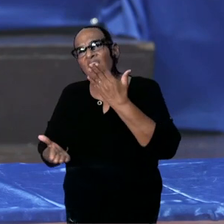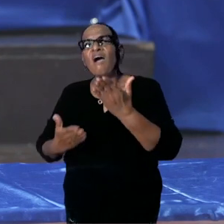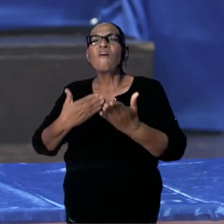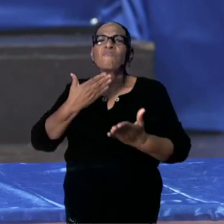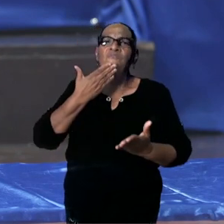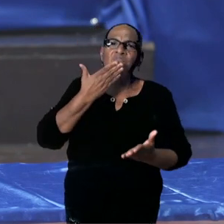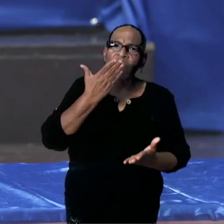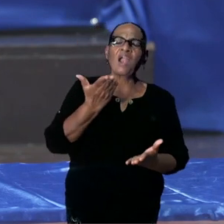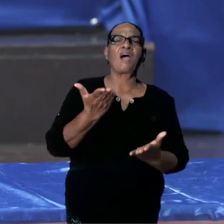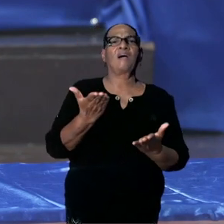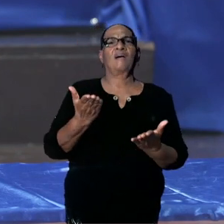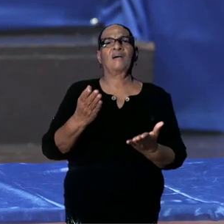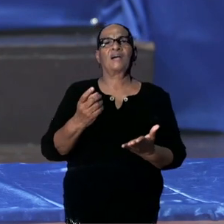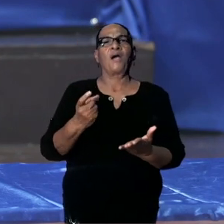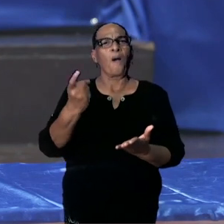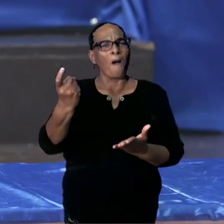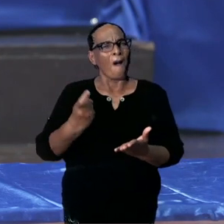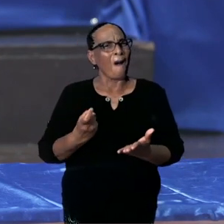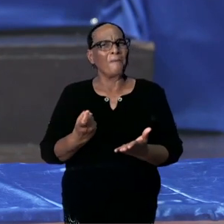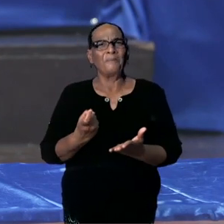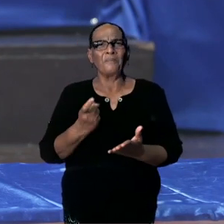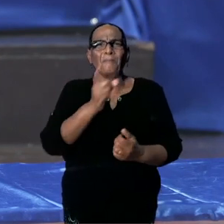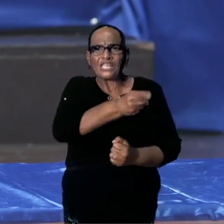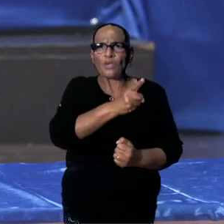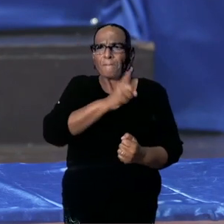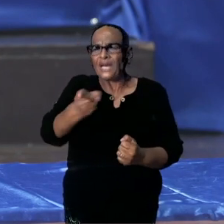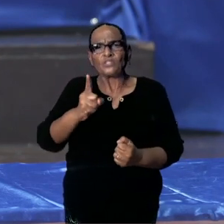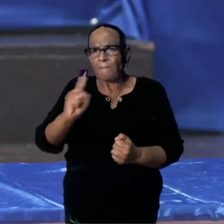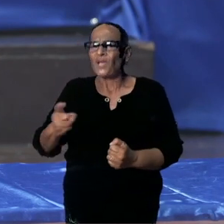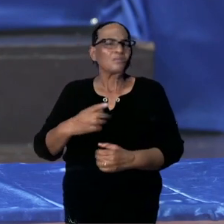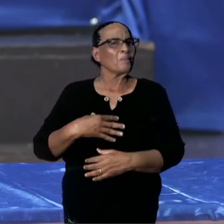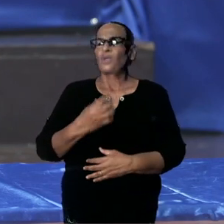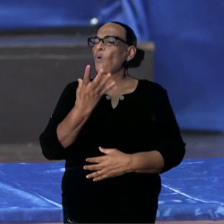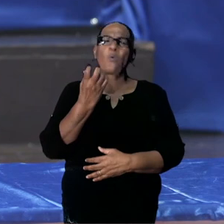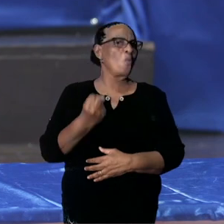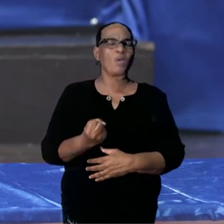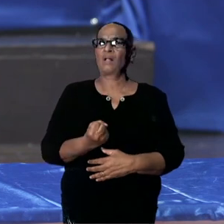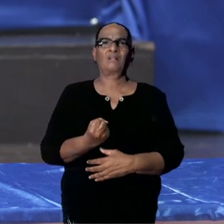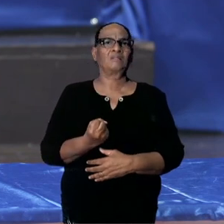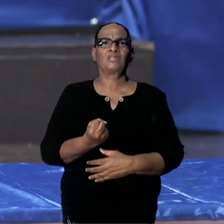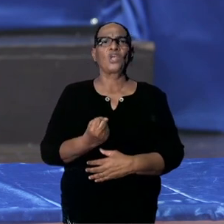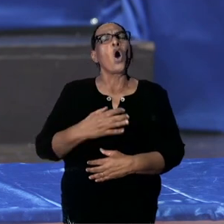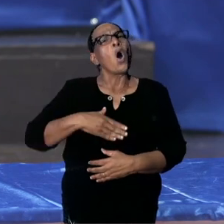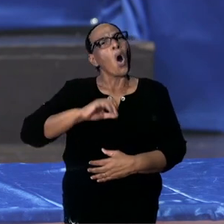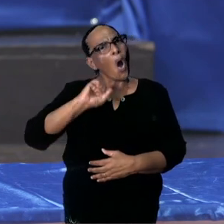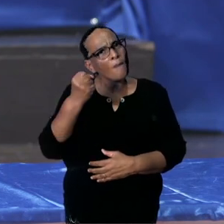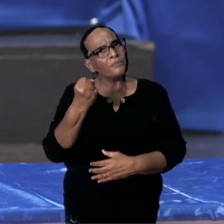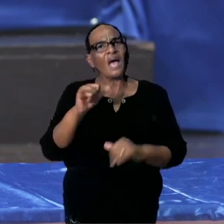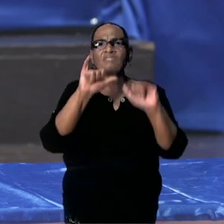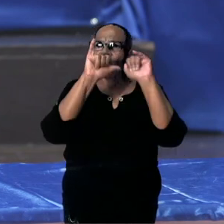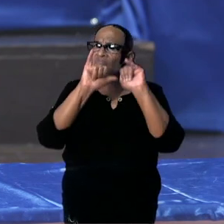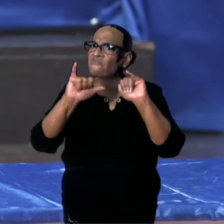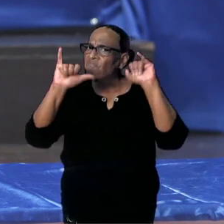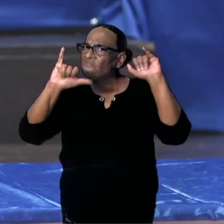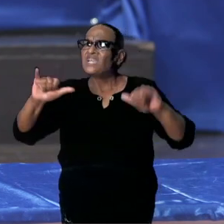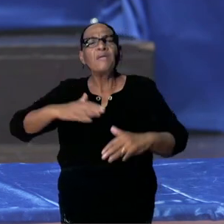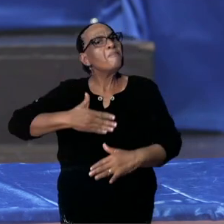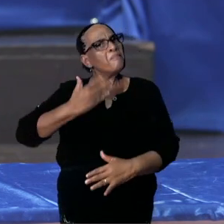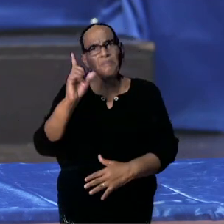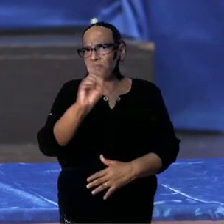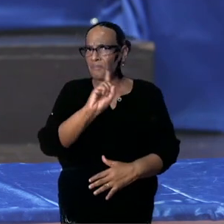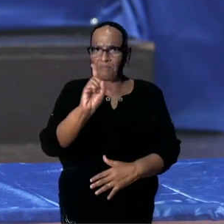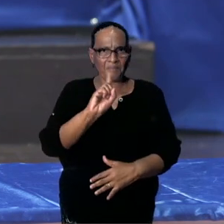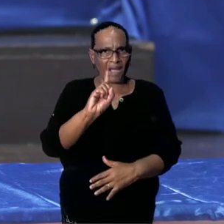om op te treden, aangezien het nog steeds verboden is om feesten te houden. Het is nog steeds verboden